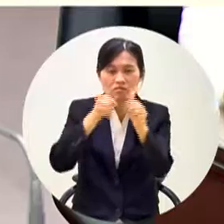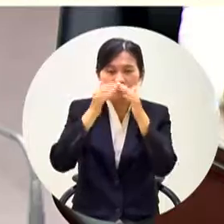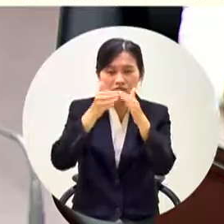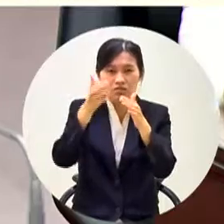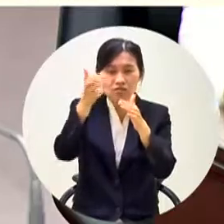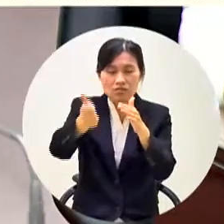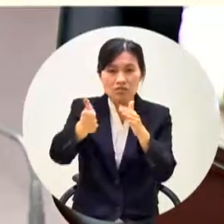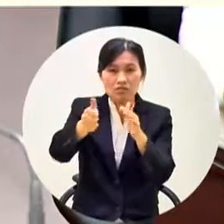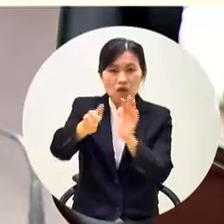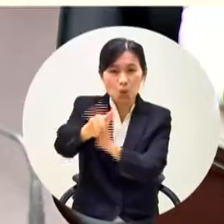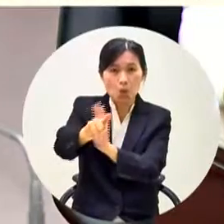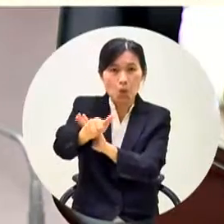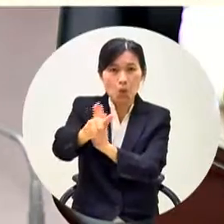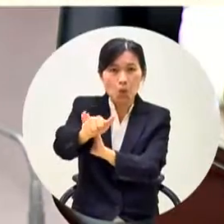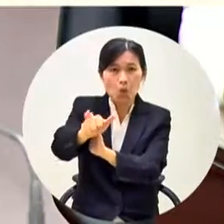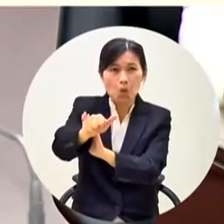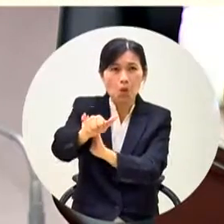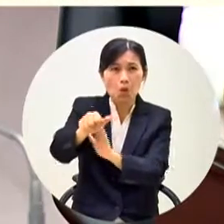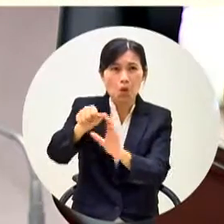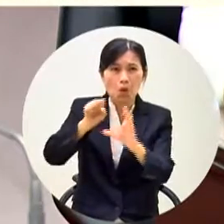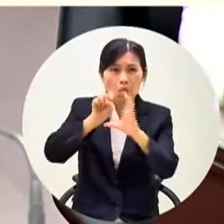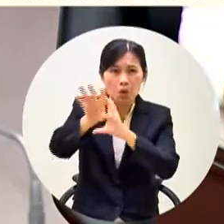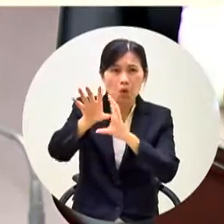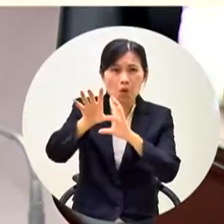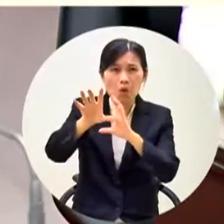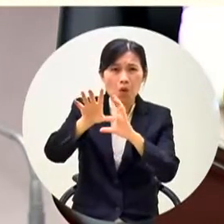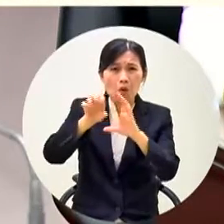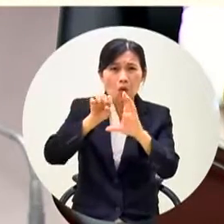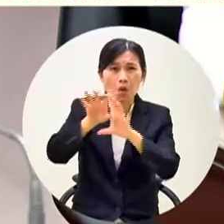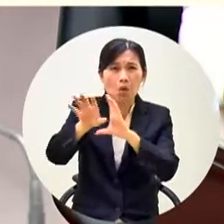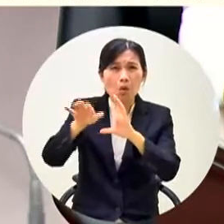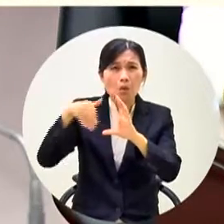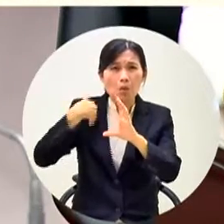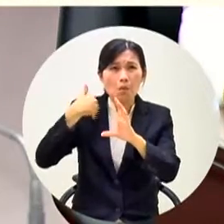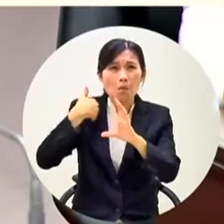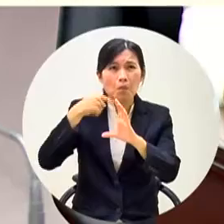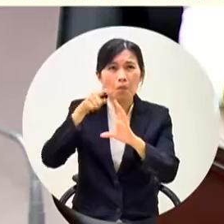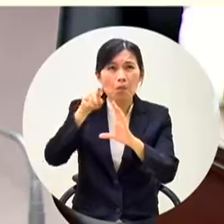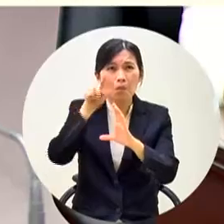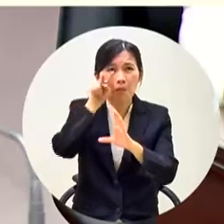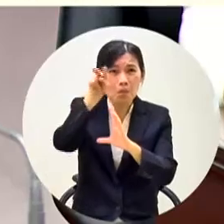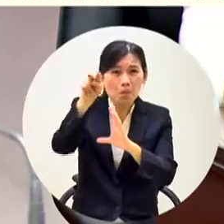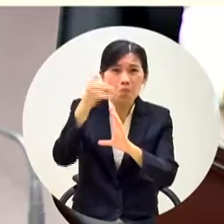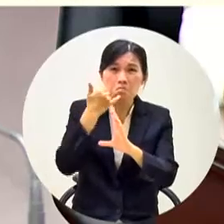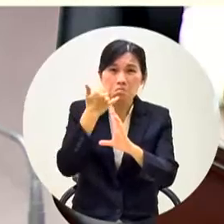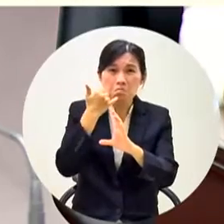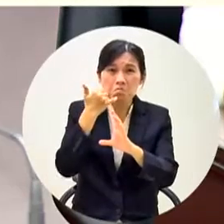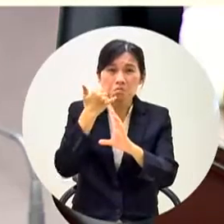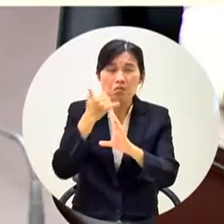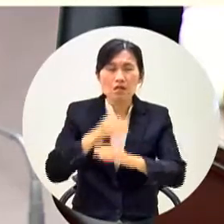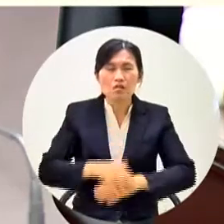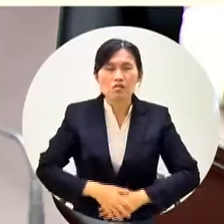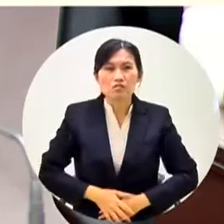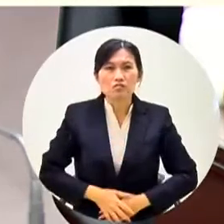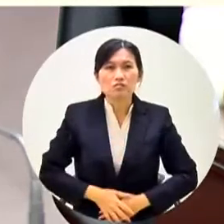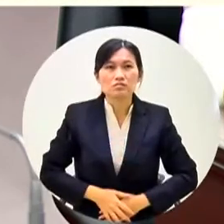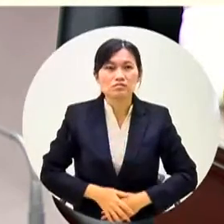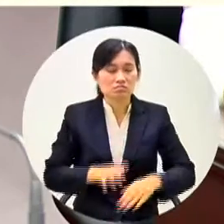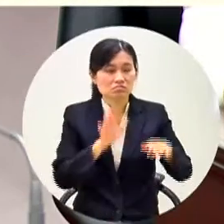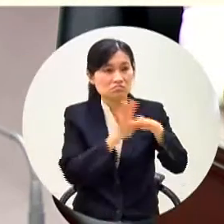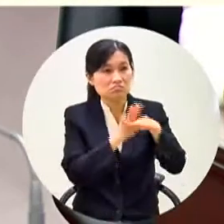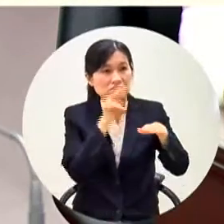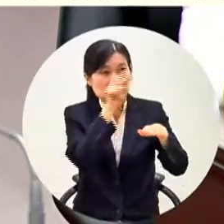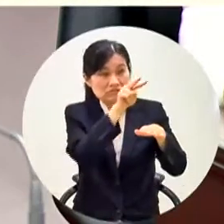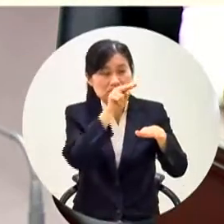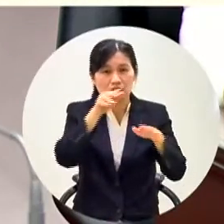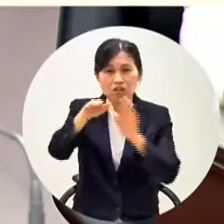前方的這個東西我也不知道能不能放大市議會你看得出來吧你要看你的左前方嗎你看